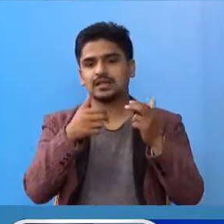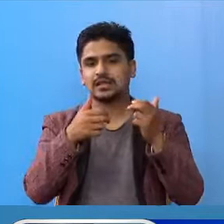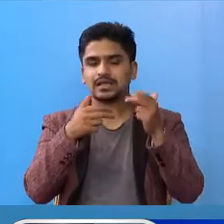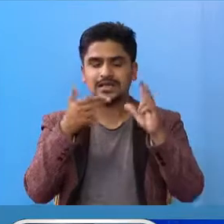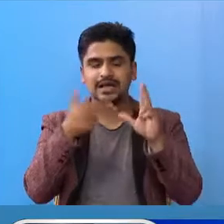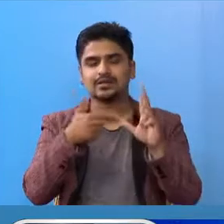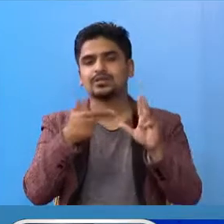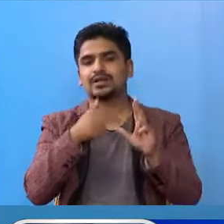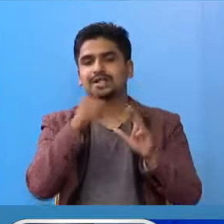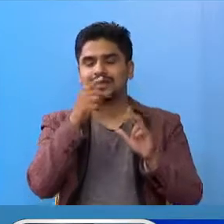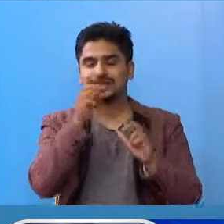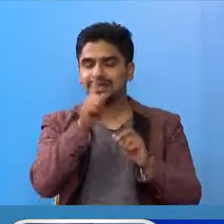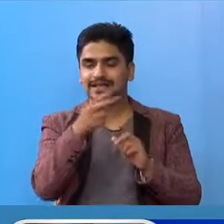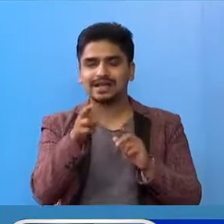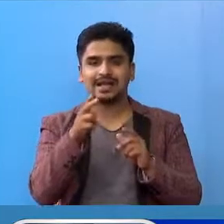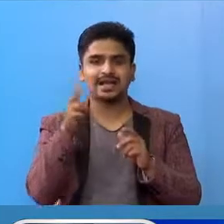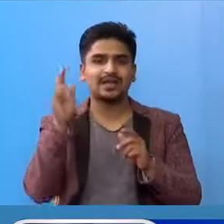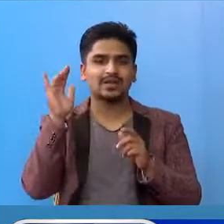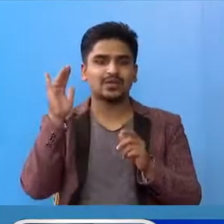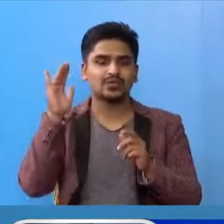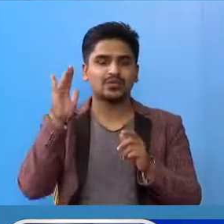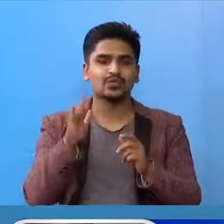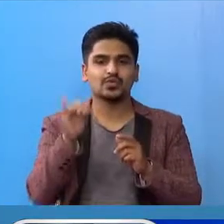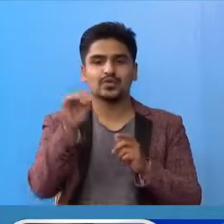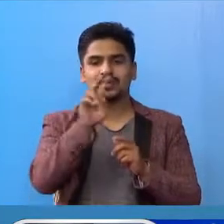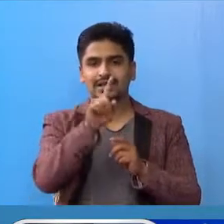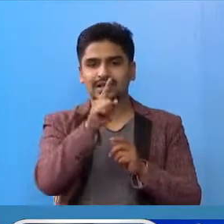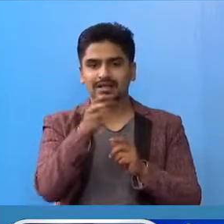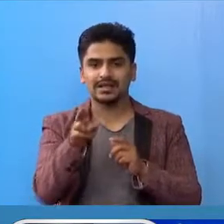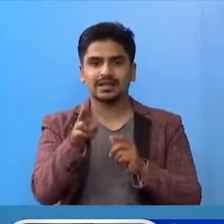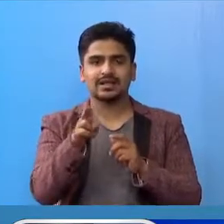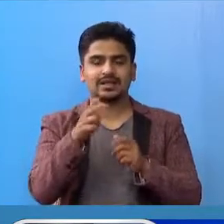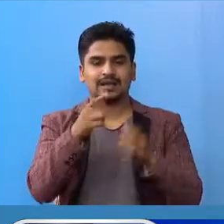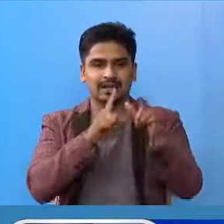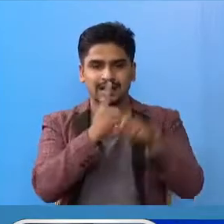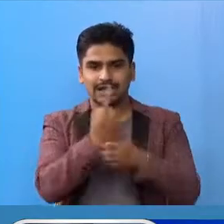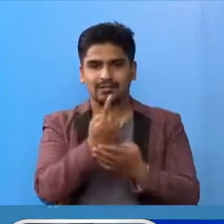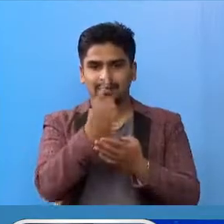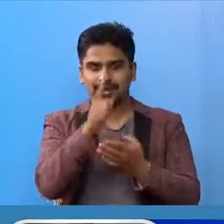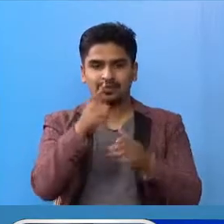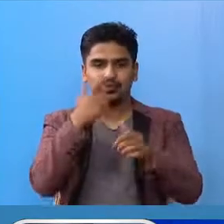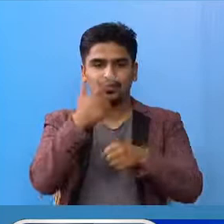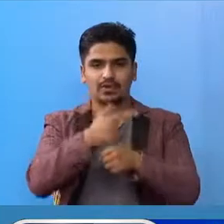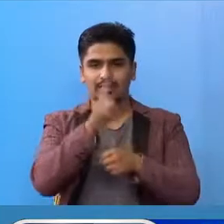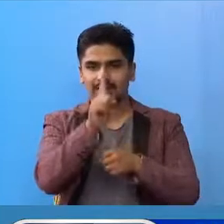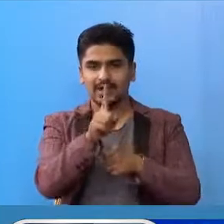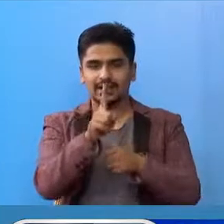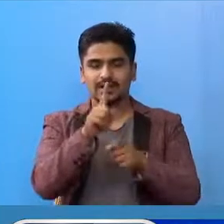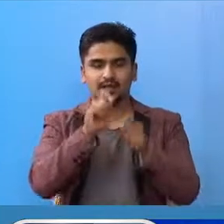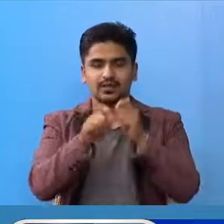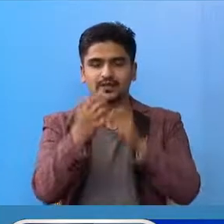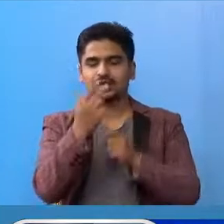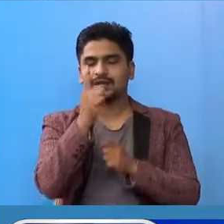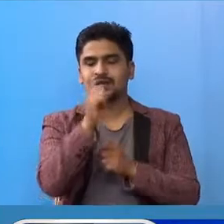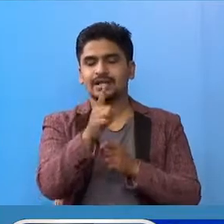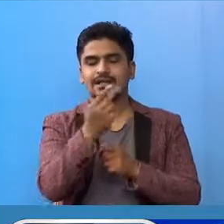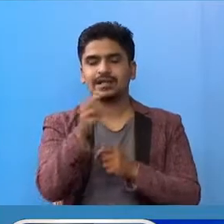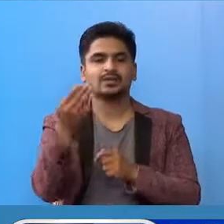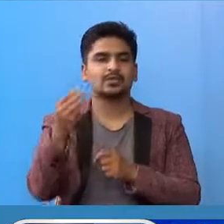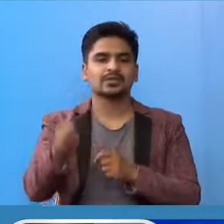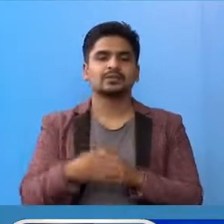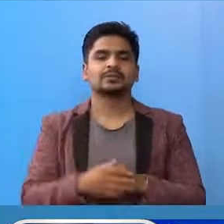डोटी का दुई जना, काफांडु का एक जना, नुवाकोट का एक जना, रसरलाई का एक जना